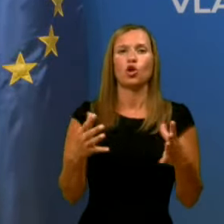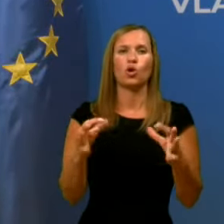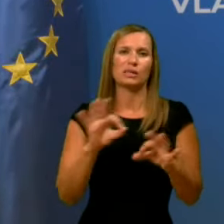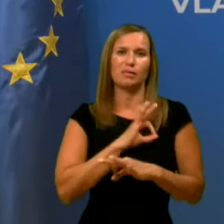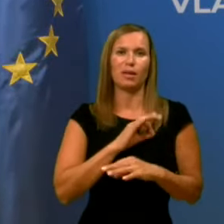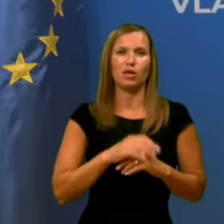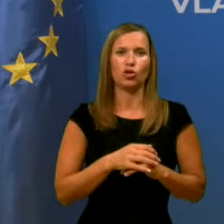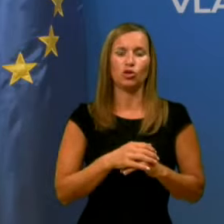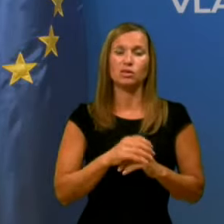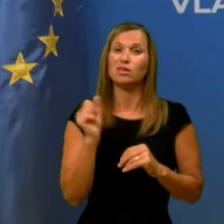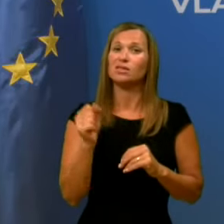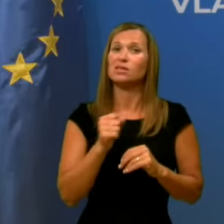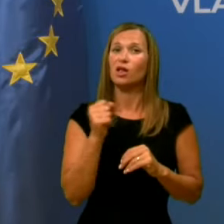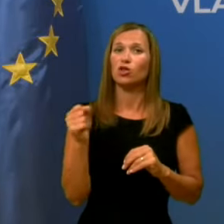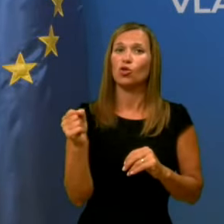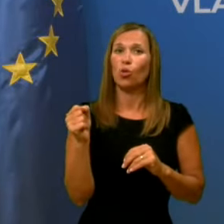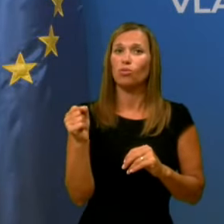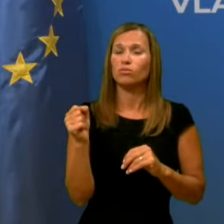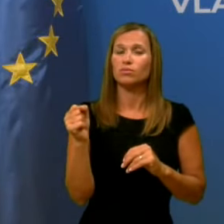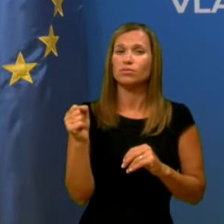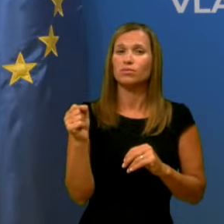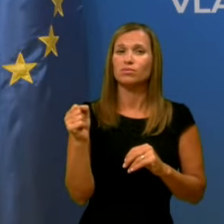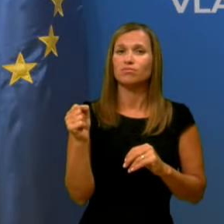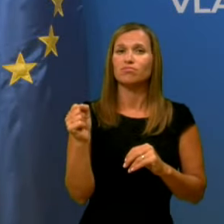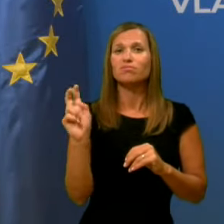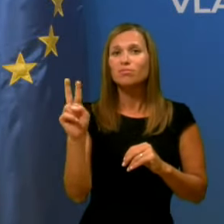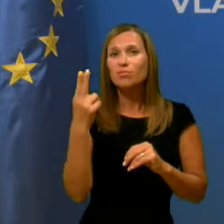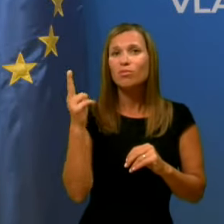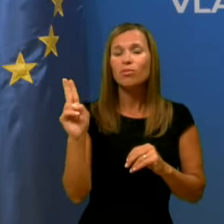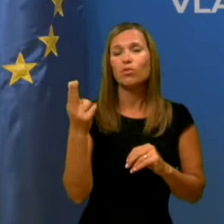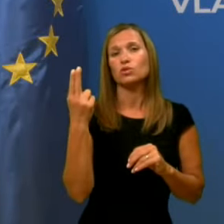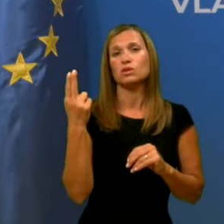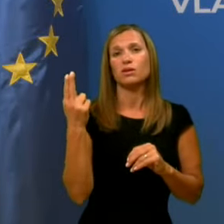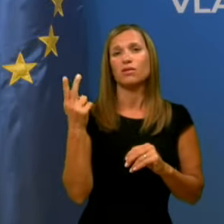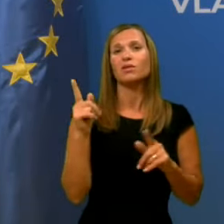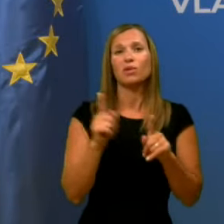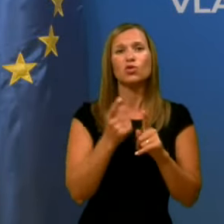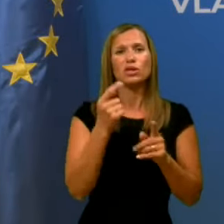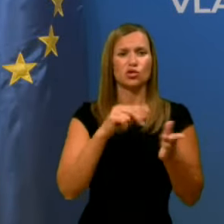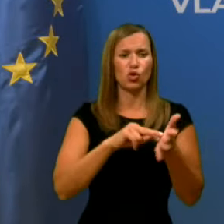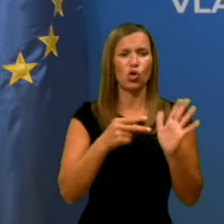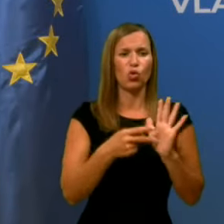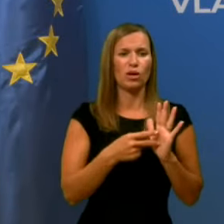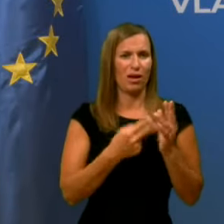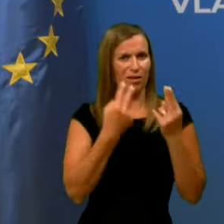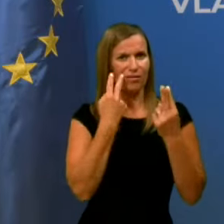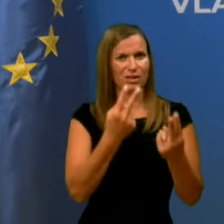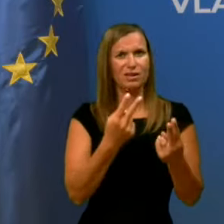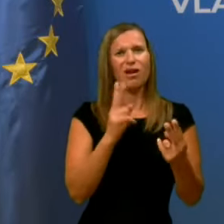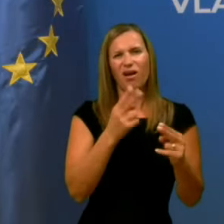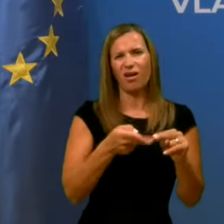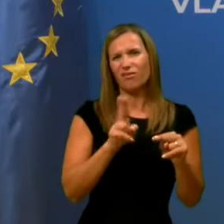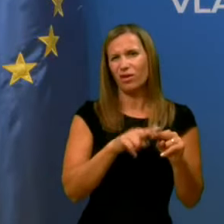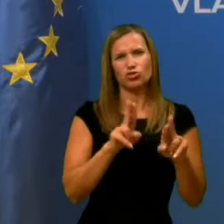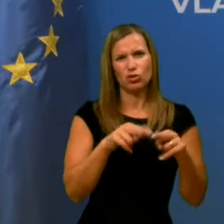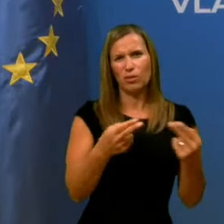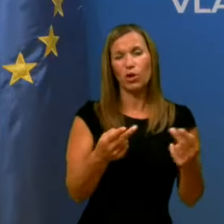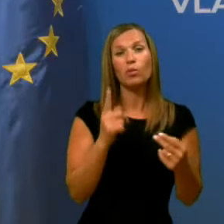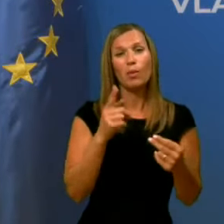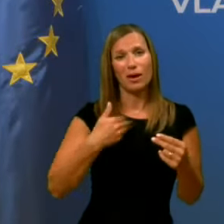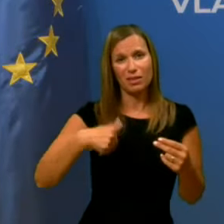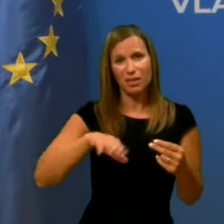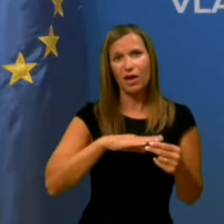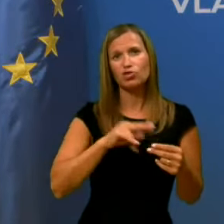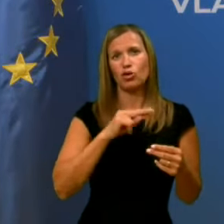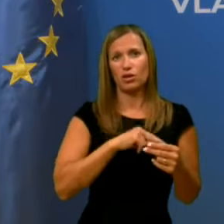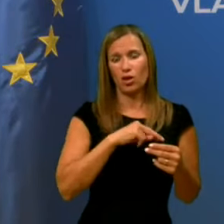Zato mi več kot apelirati in tudi strokovnega vidika svetovati, ki dosti ne moremo, je pa sodelj naša analoga, da